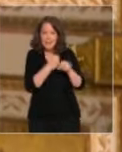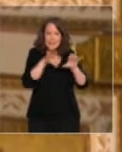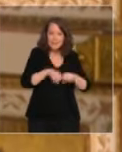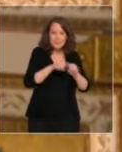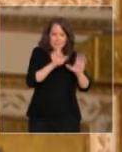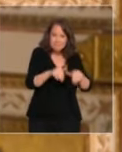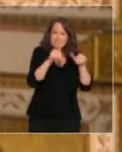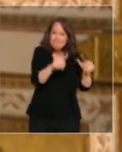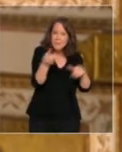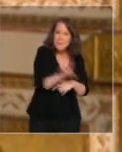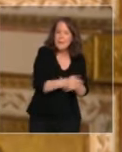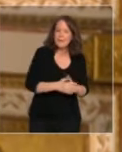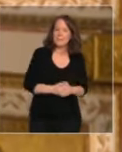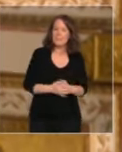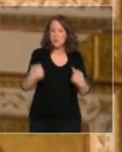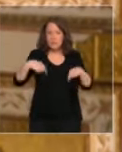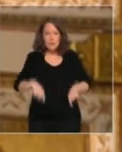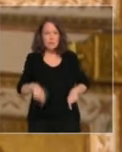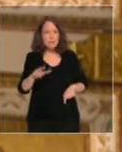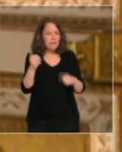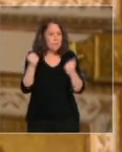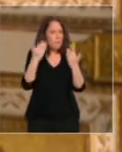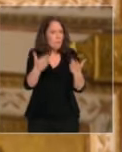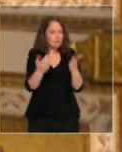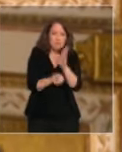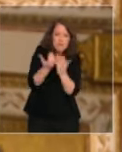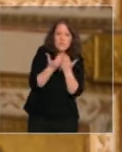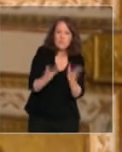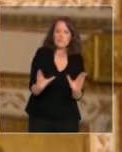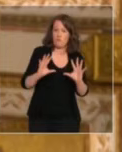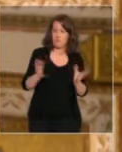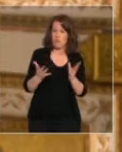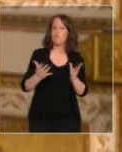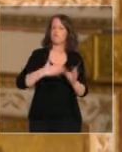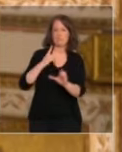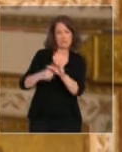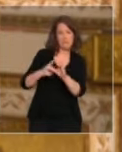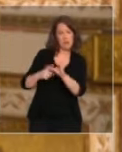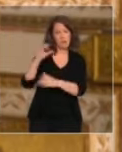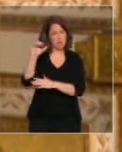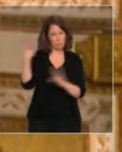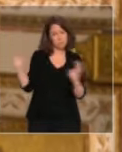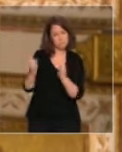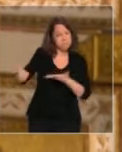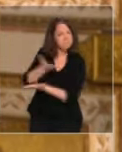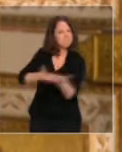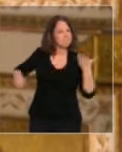Le gouvernement préparera sans délai ses réouvertures avec les partenaires sociaux pour que des règles soient établies afin de protéger